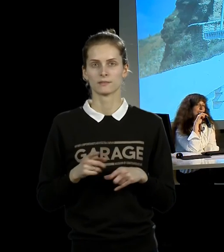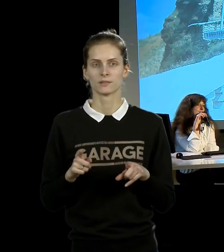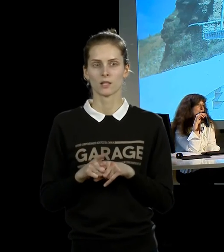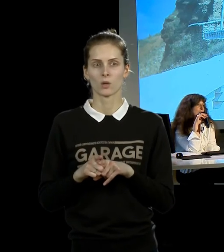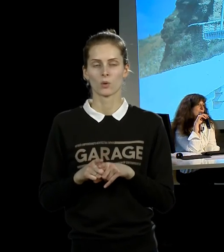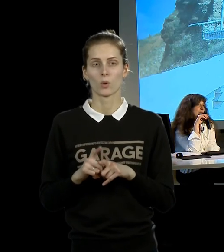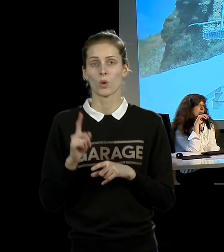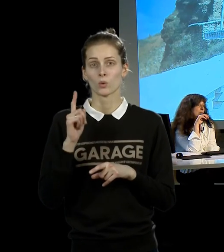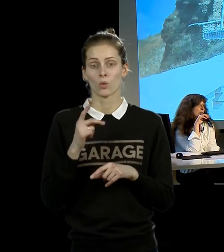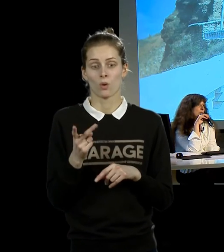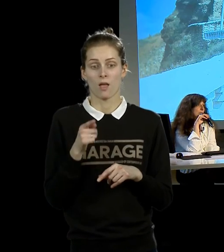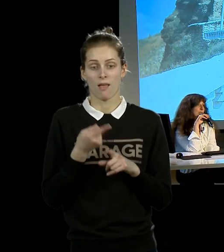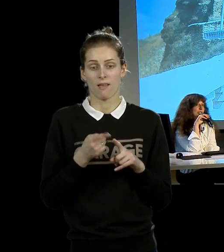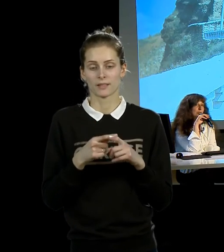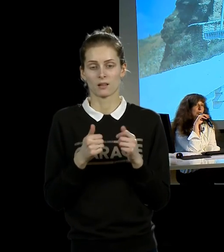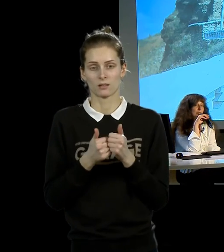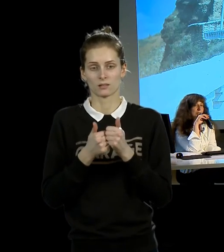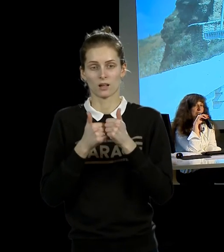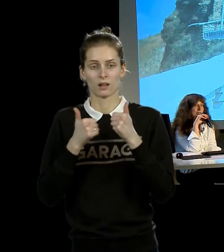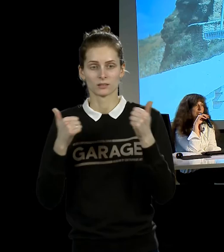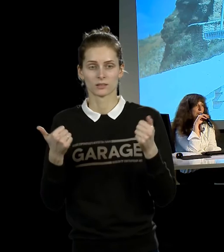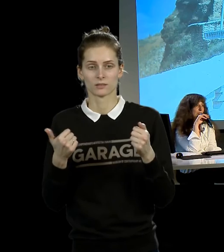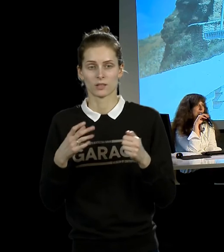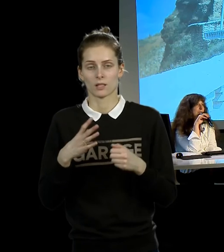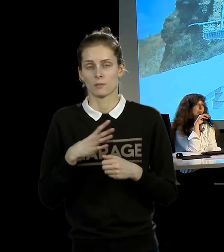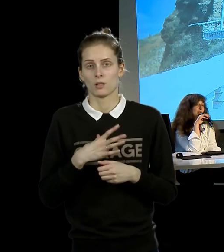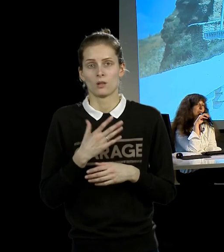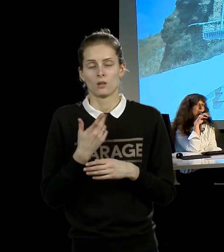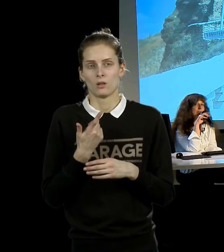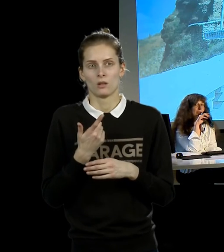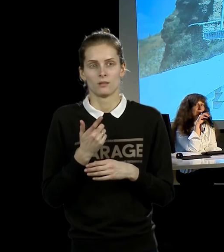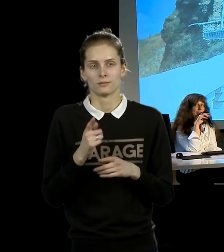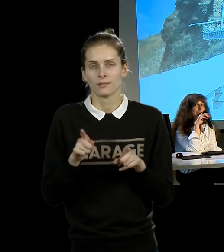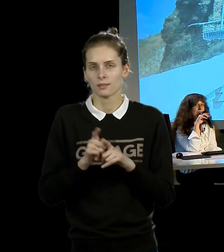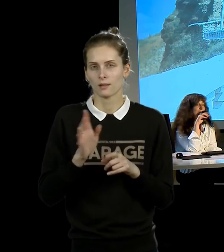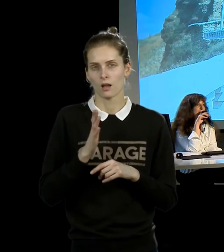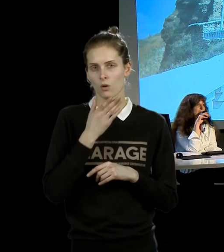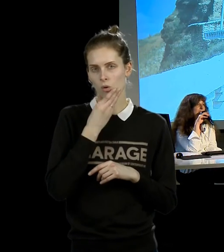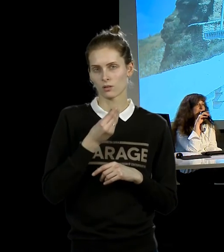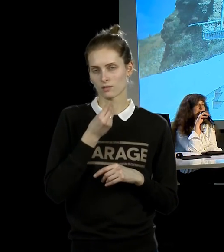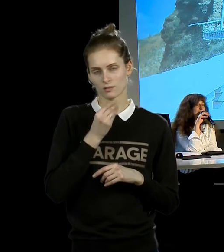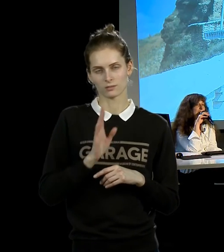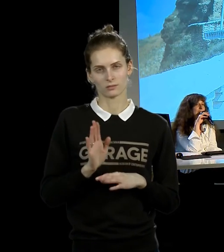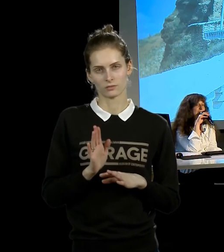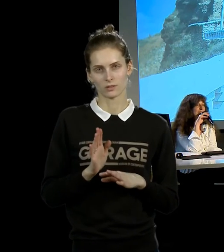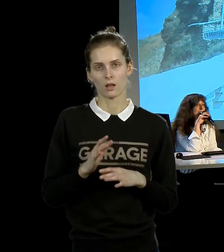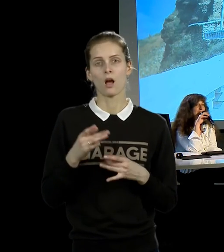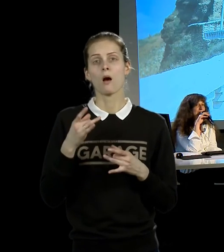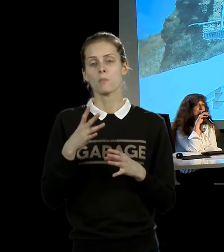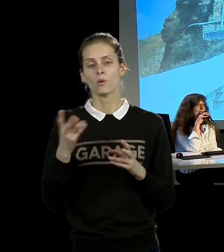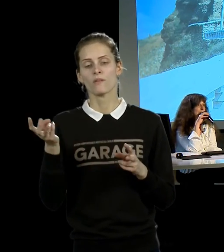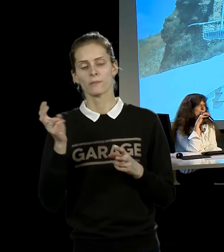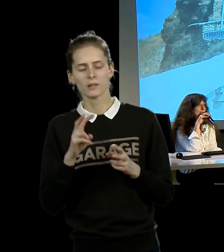разрыв отношений был куда более драматичным, куда менее гладким и красивым. Вот никто ни на кого не держит зла. Все встретились, обнялись и